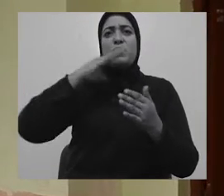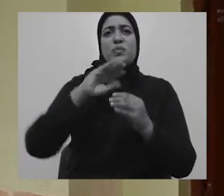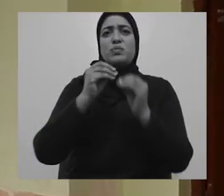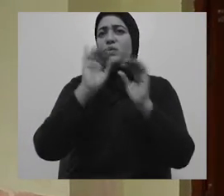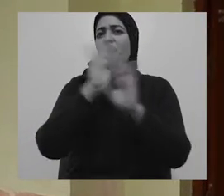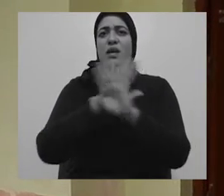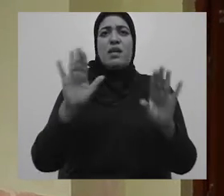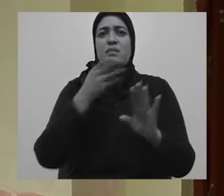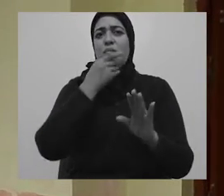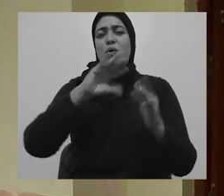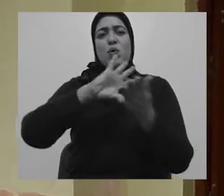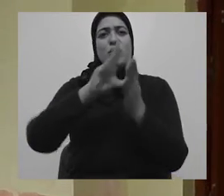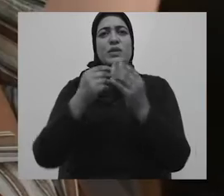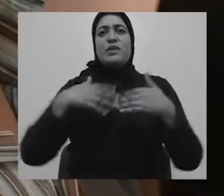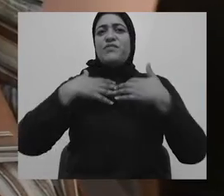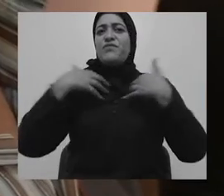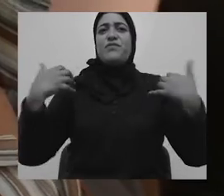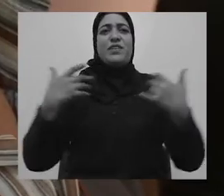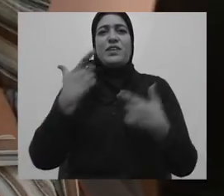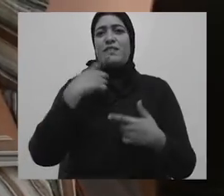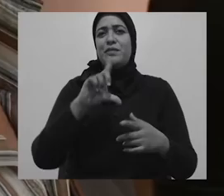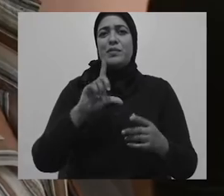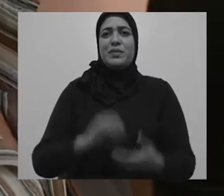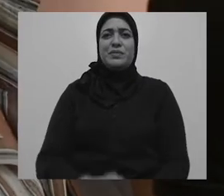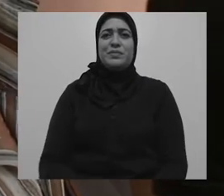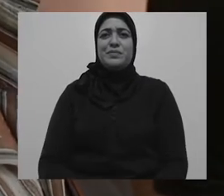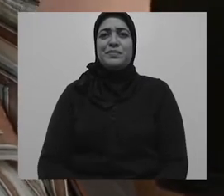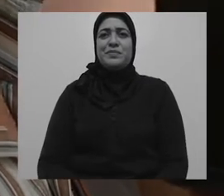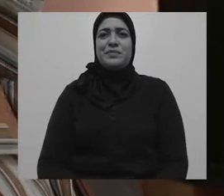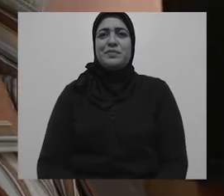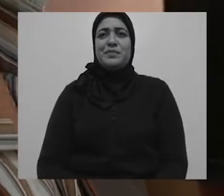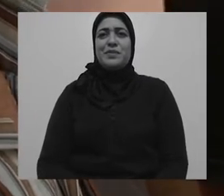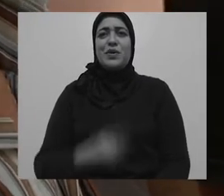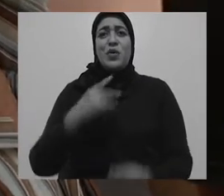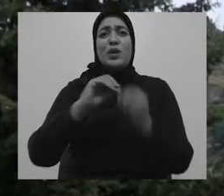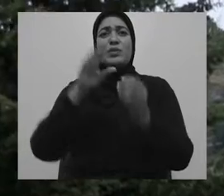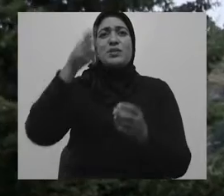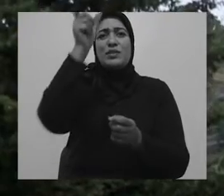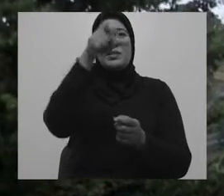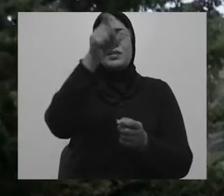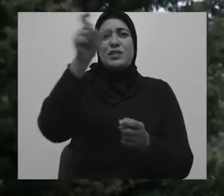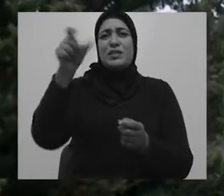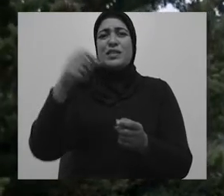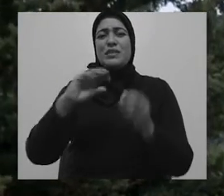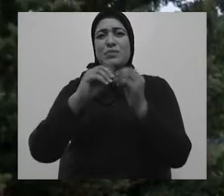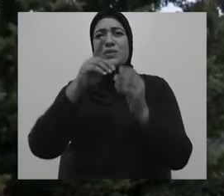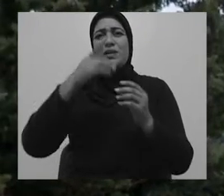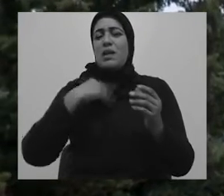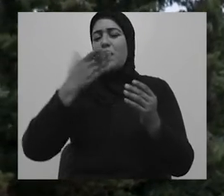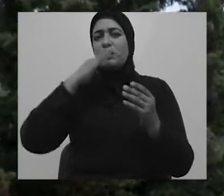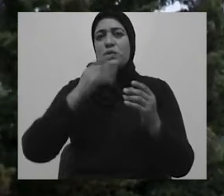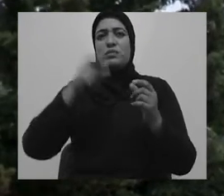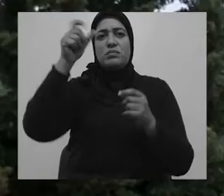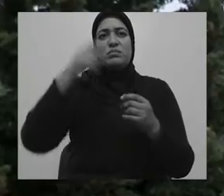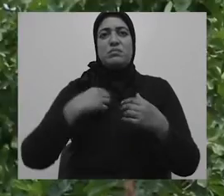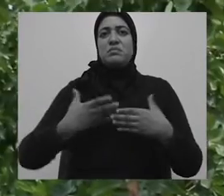La famille est très importante quand la personne a un handicap vraiment. Ils aident la personne handicapée pour aller très loin dans